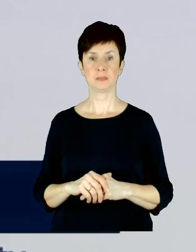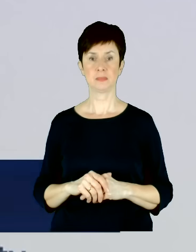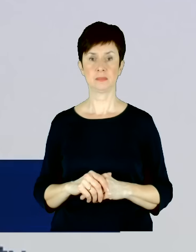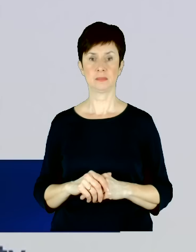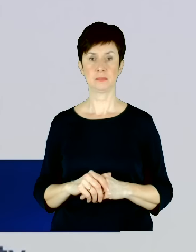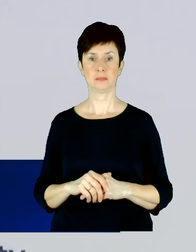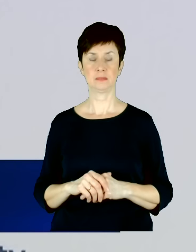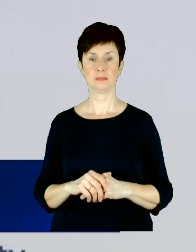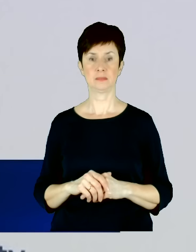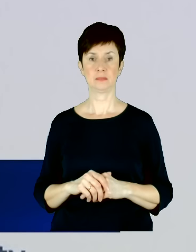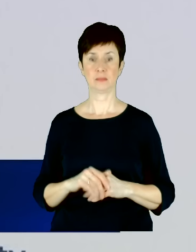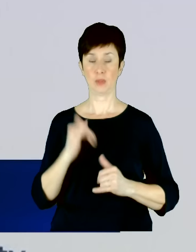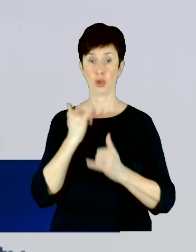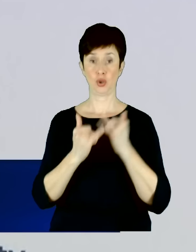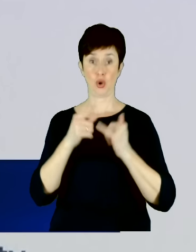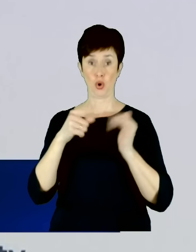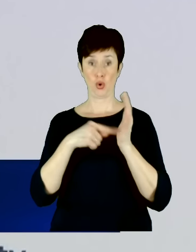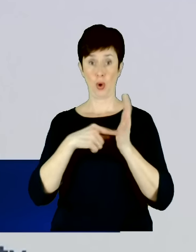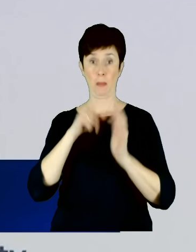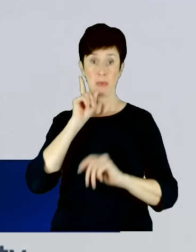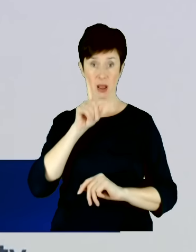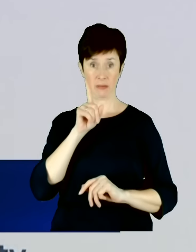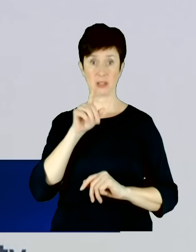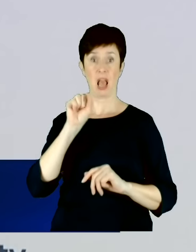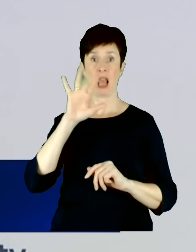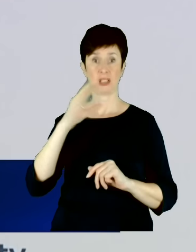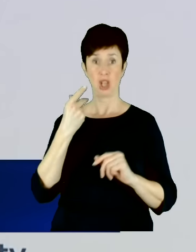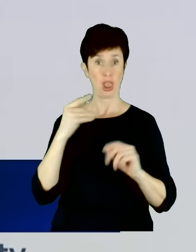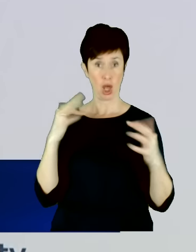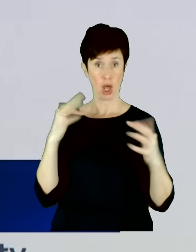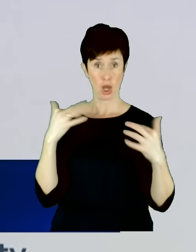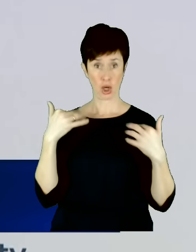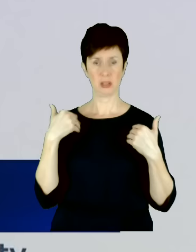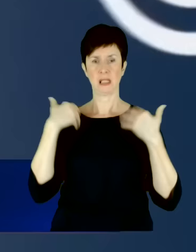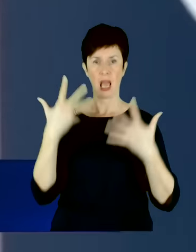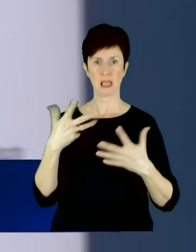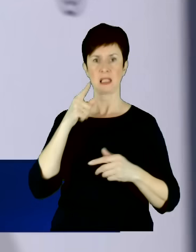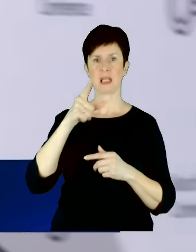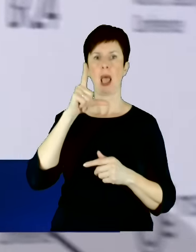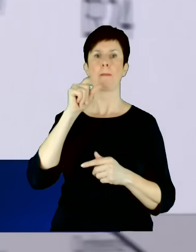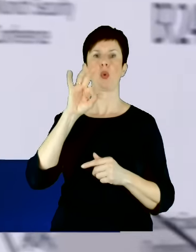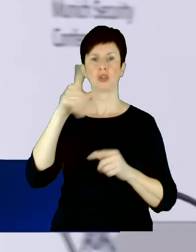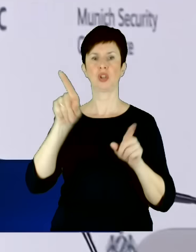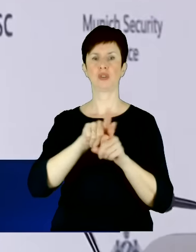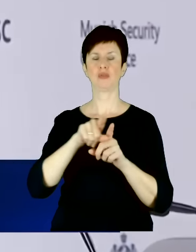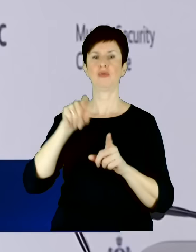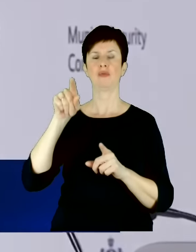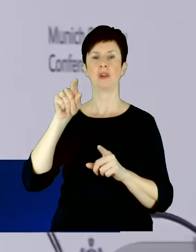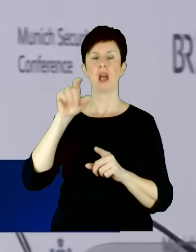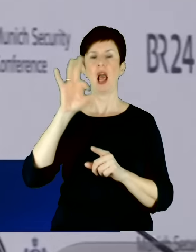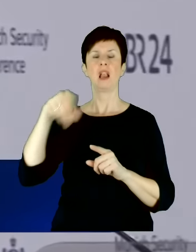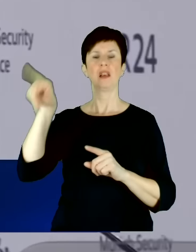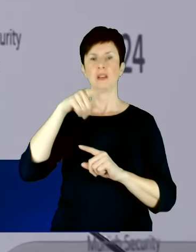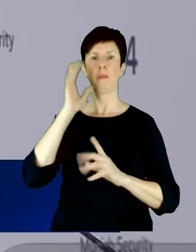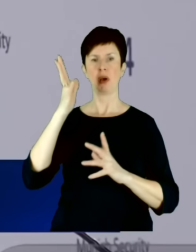Jeśli to prawda, że Aleksiej nie żyje, chcę żeby Putin i jego koledzy wiedzieli, że poniosą odpowiedzialność. Za to, co zrobili z